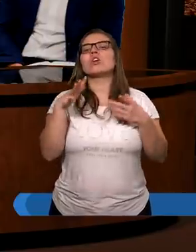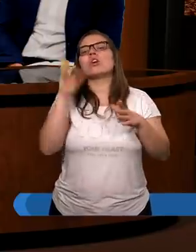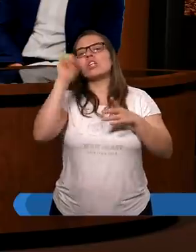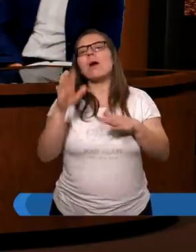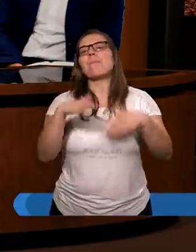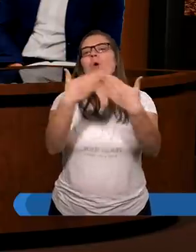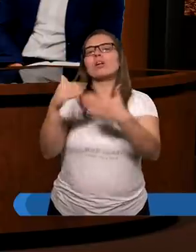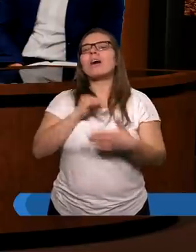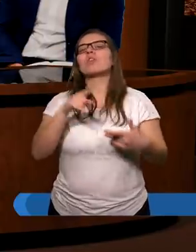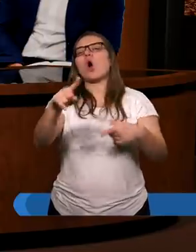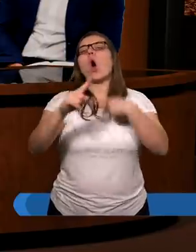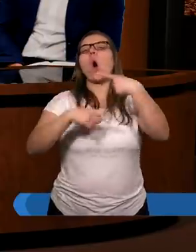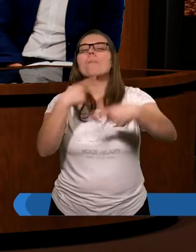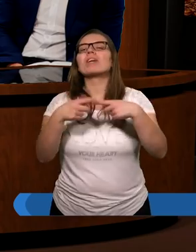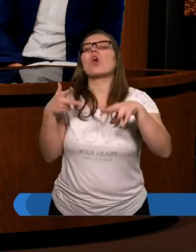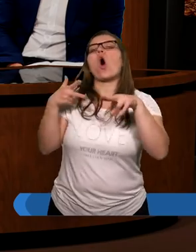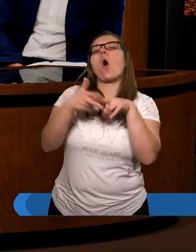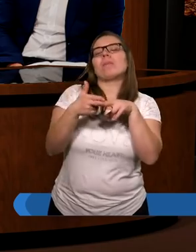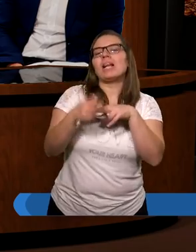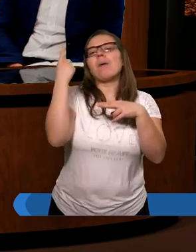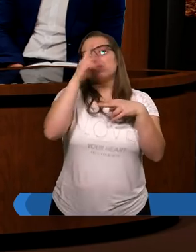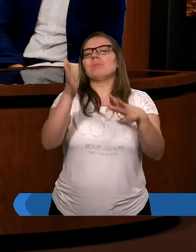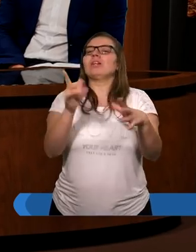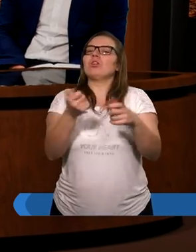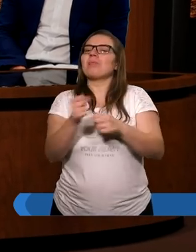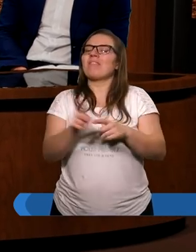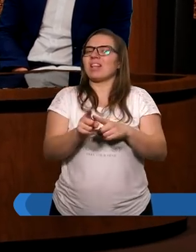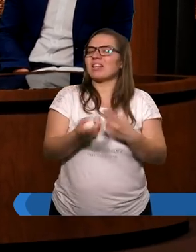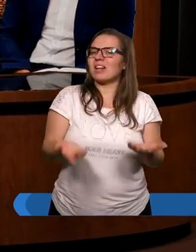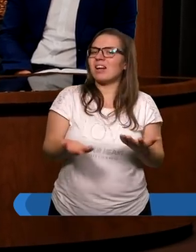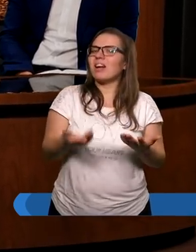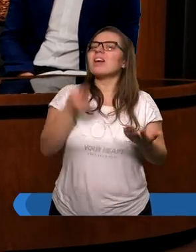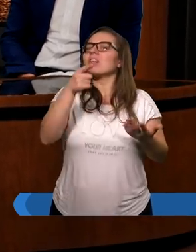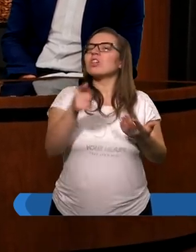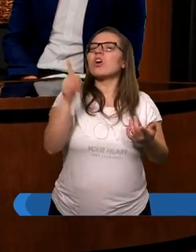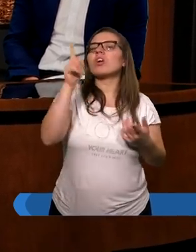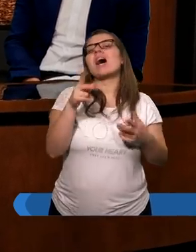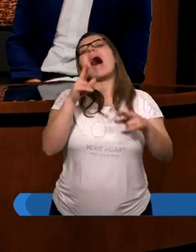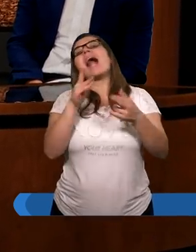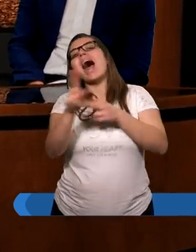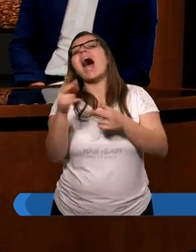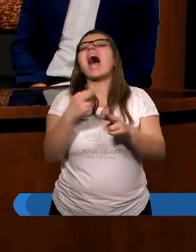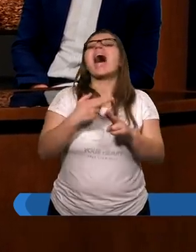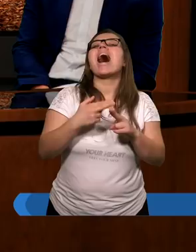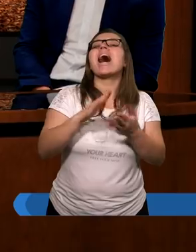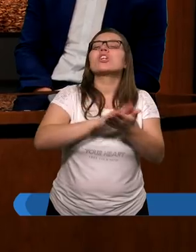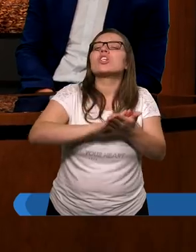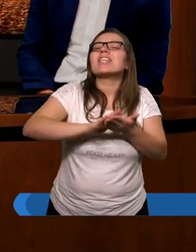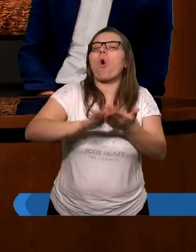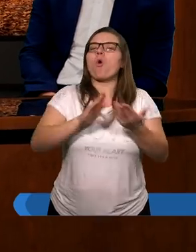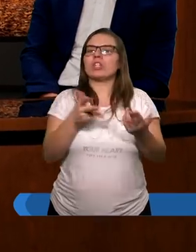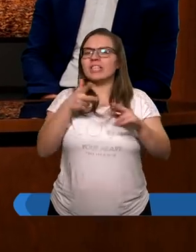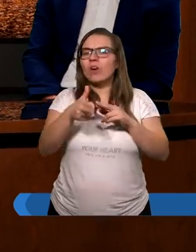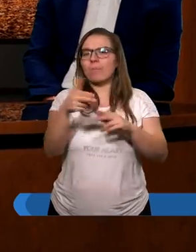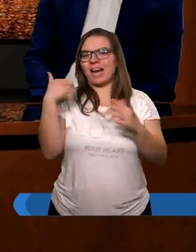poddaje się obrzędowi obrzezania. Podobno ze względów higienicznych, zdrowotnych. i